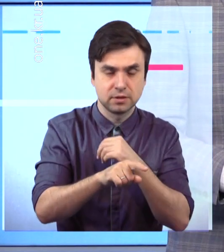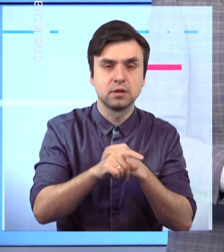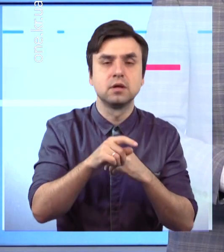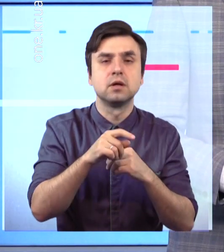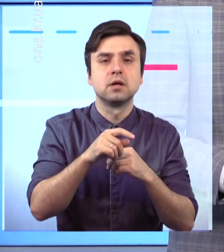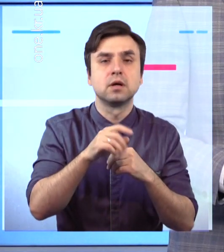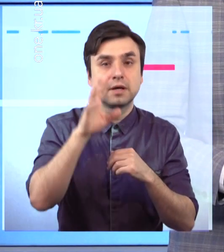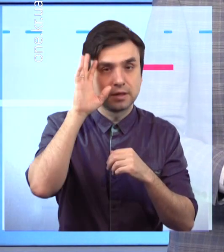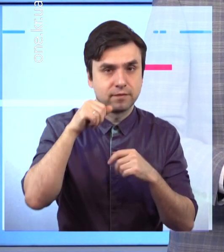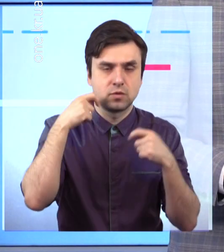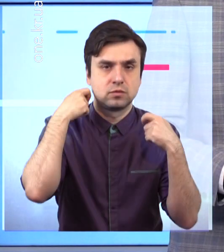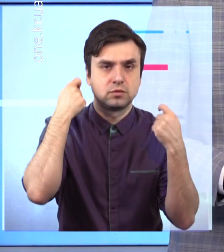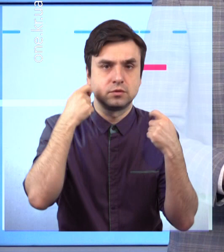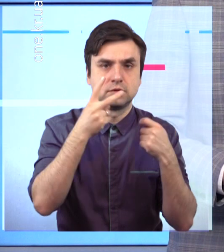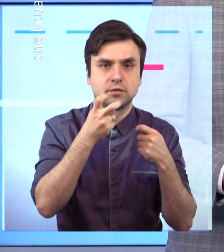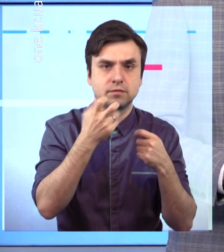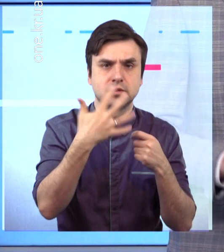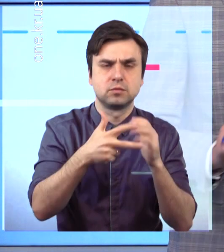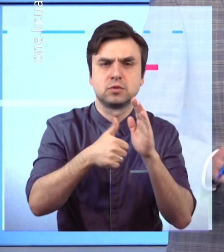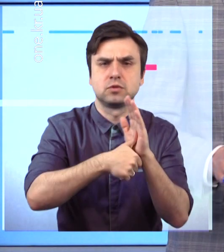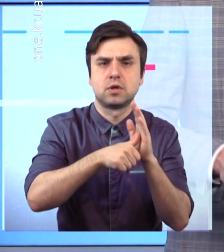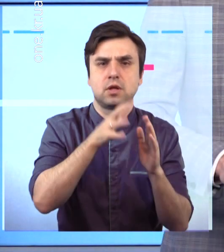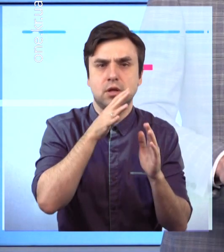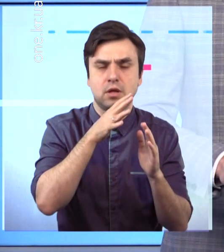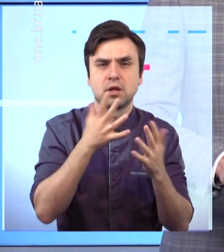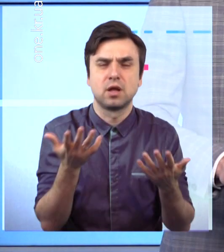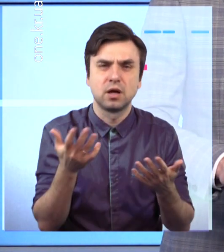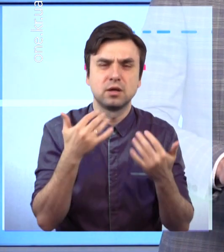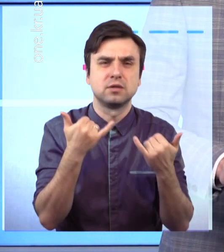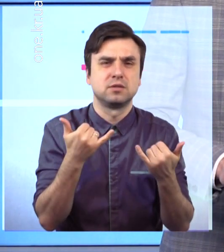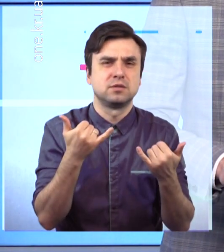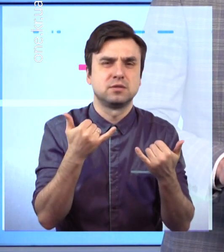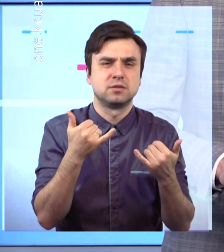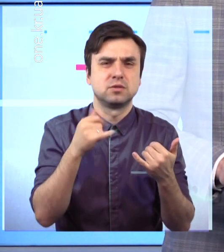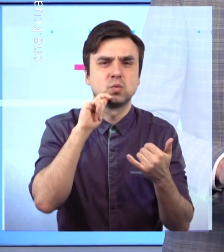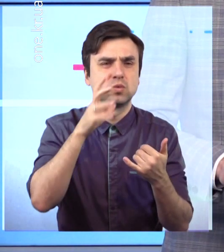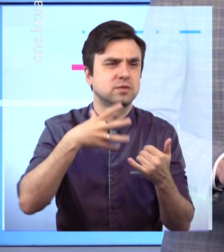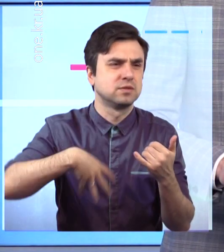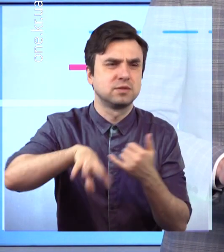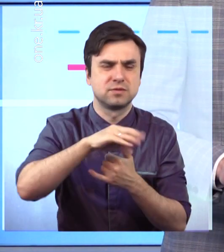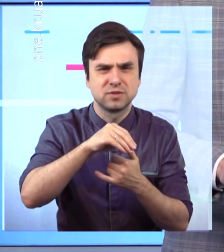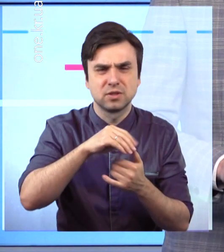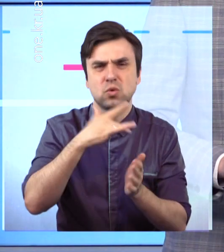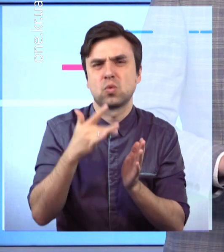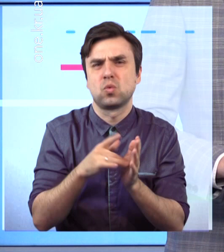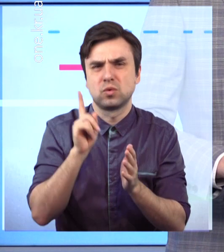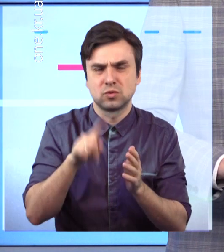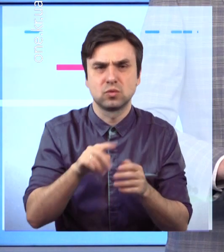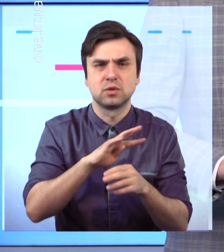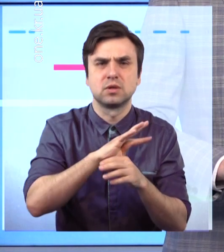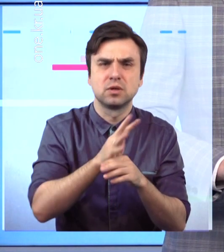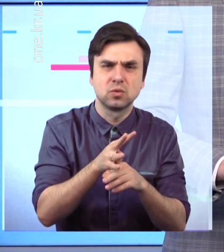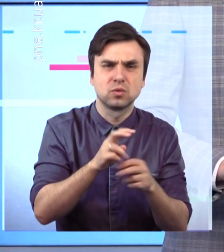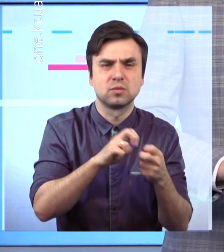Проте через складну епідеміологічну обстановку у місті та усій країні традиційні святкування планують перенести. Попередньо вони